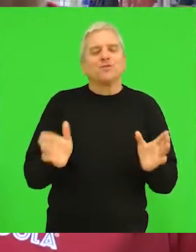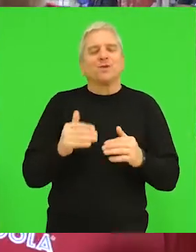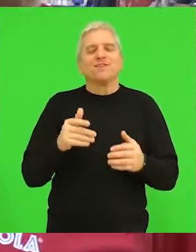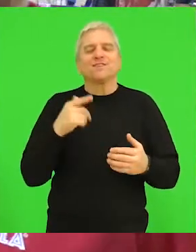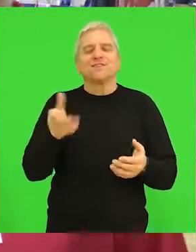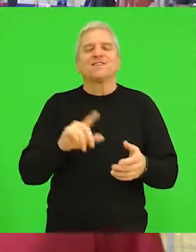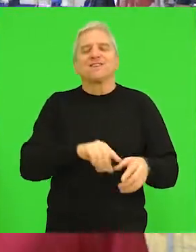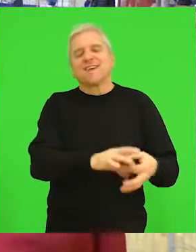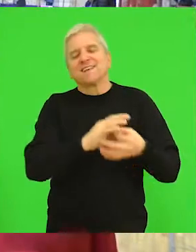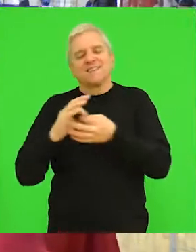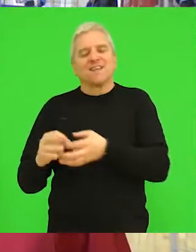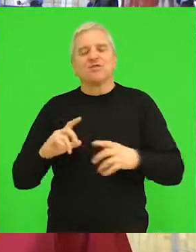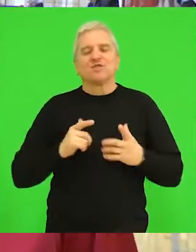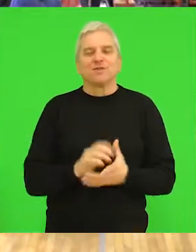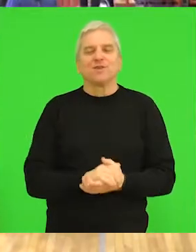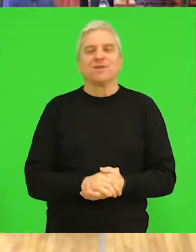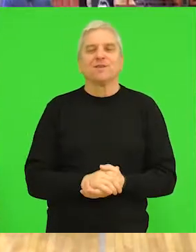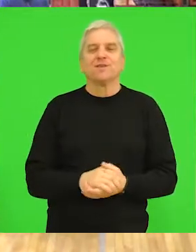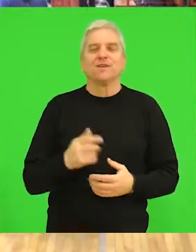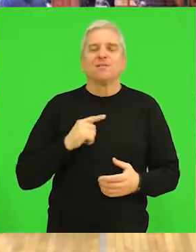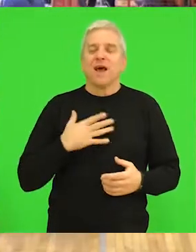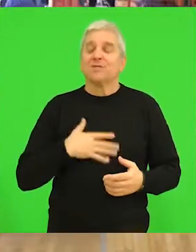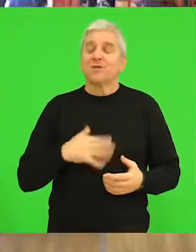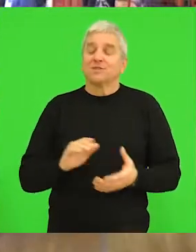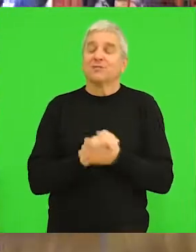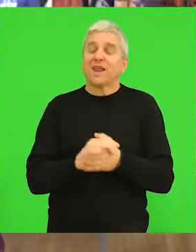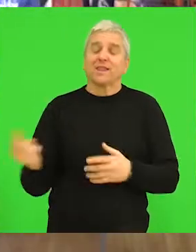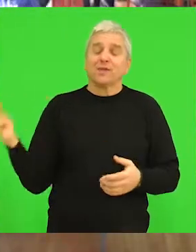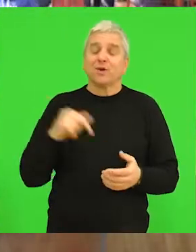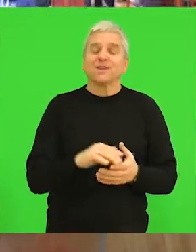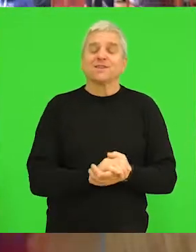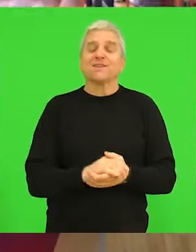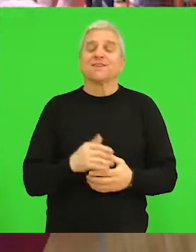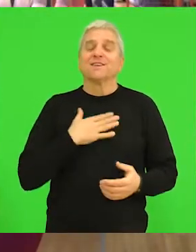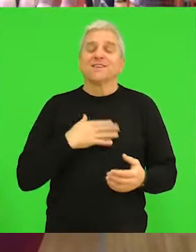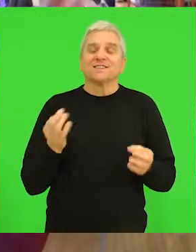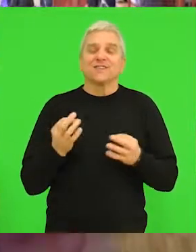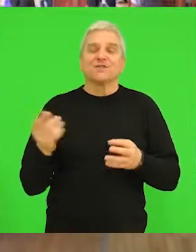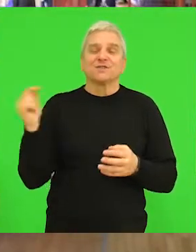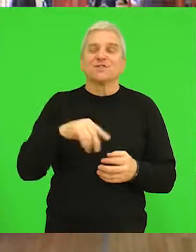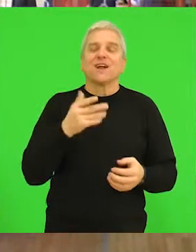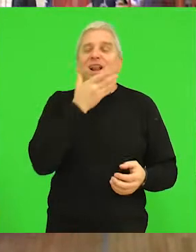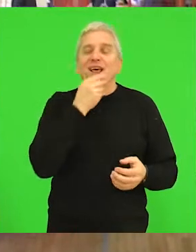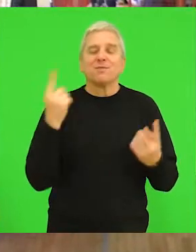poklončić za ceo život je to tako. And my Croatian friend asked me to come over told me about this